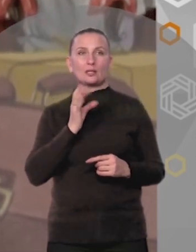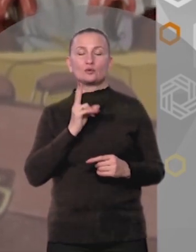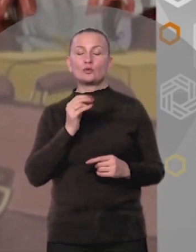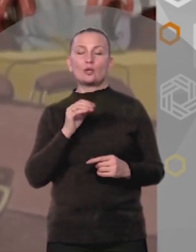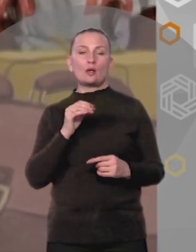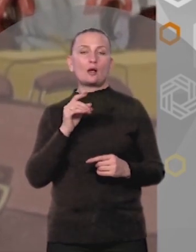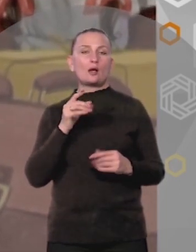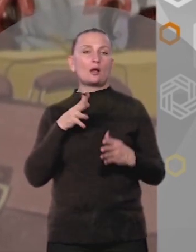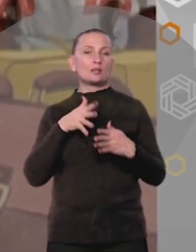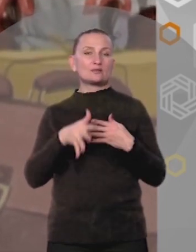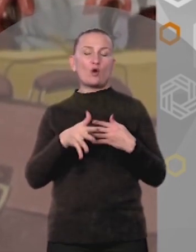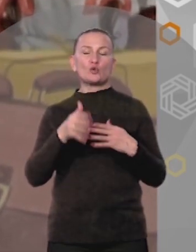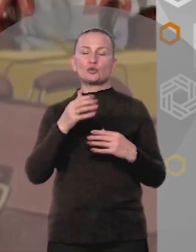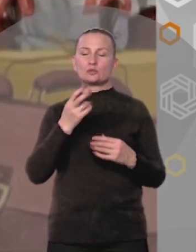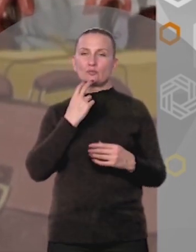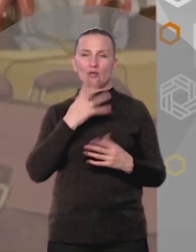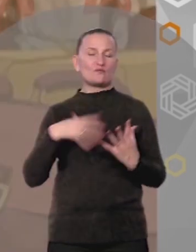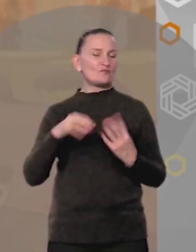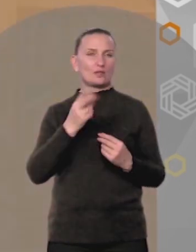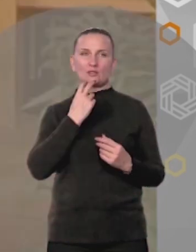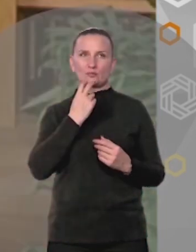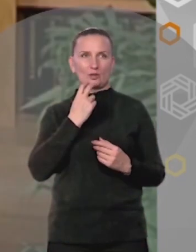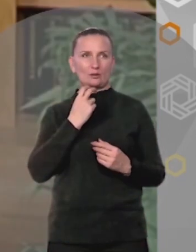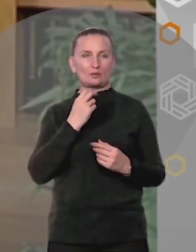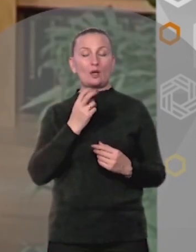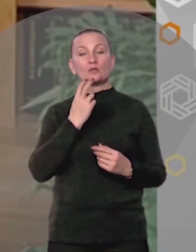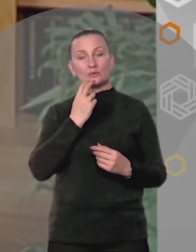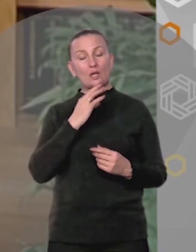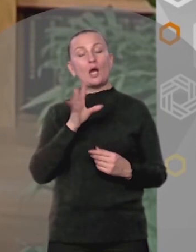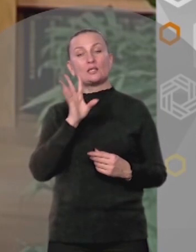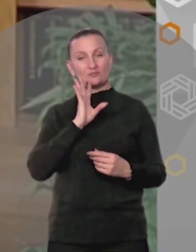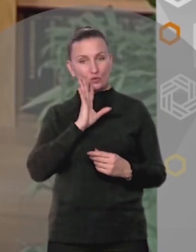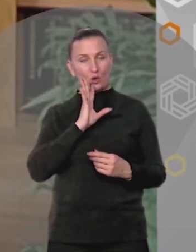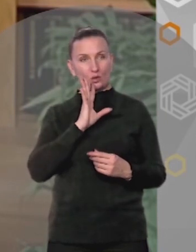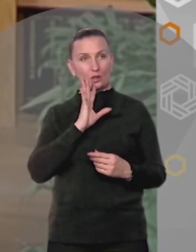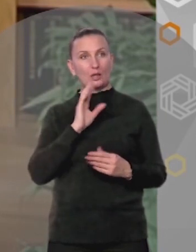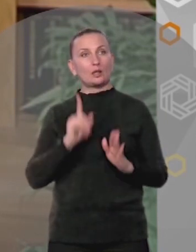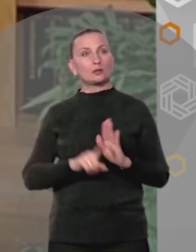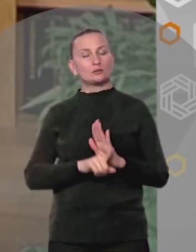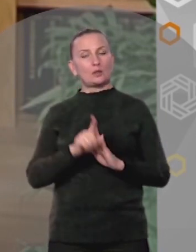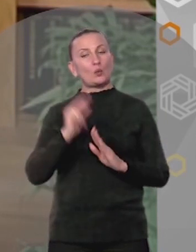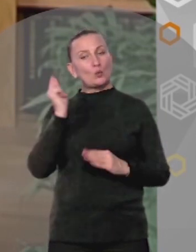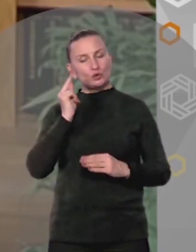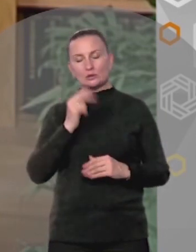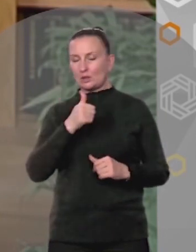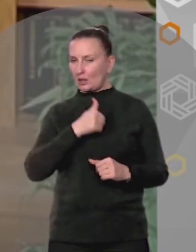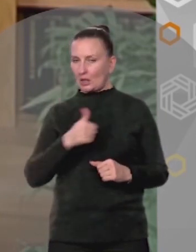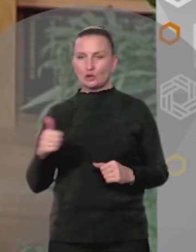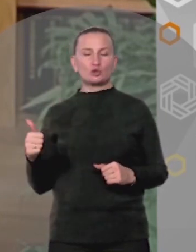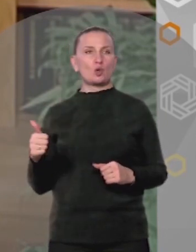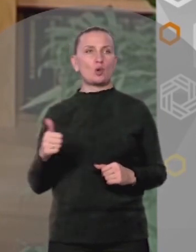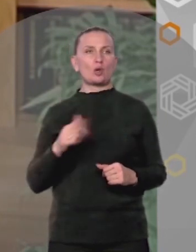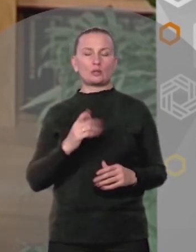смех кто-то И все засмеялись Еще сильнее А смешная девчонка С той поры Стала очень хорошо учиться